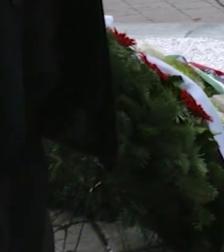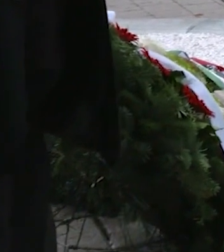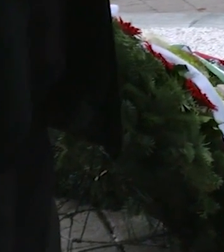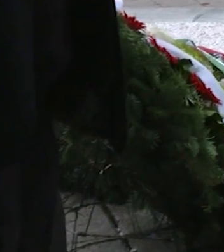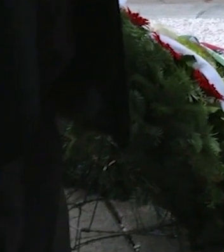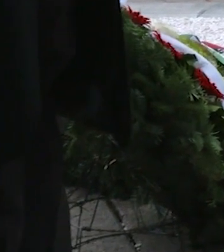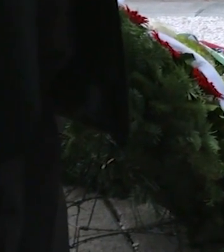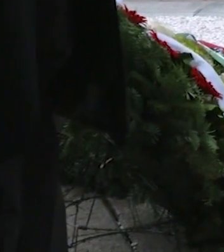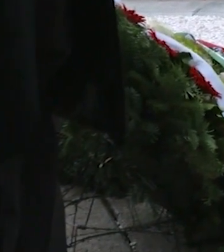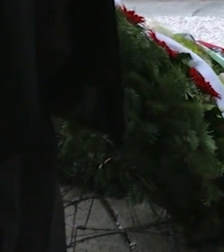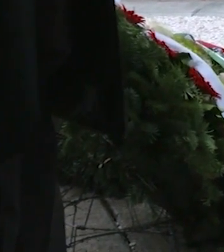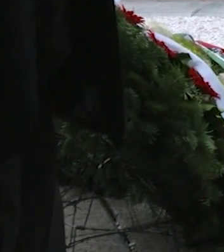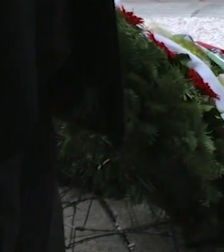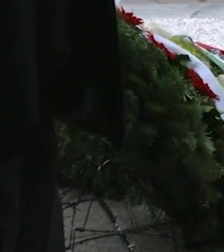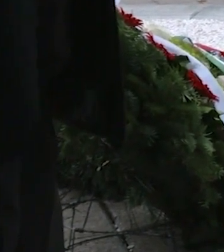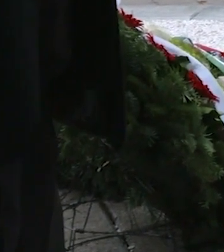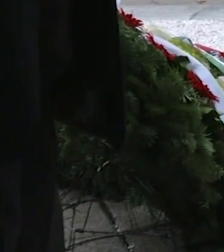Köszönöm, hogy megnézted!